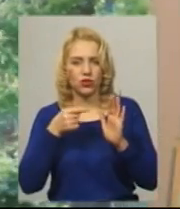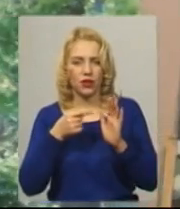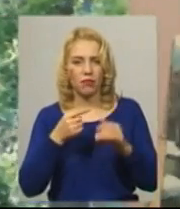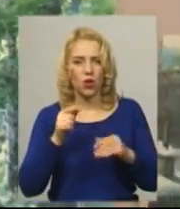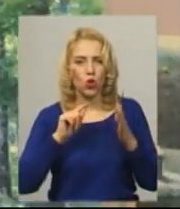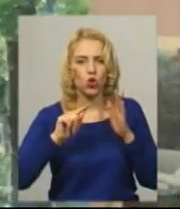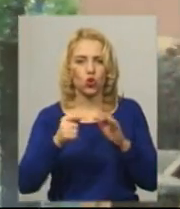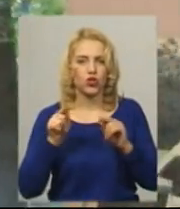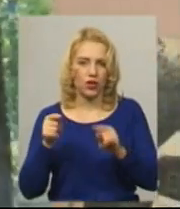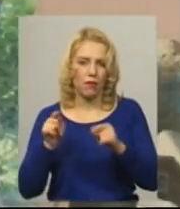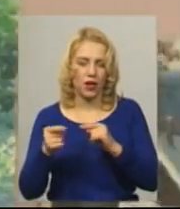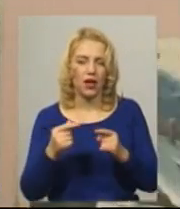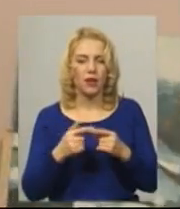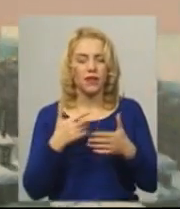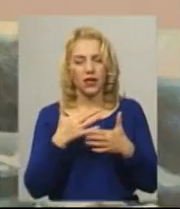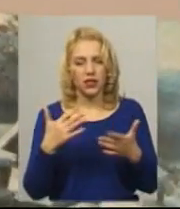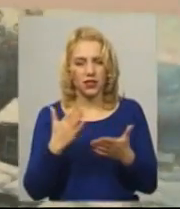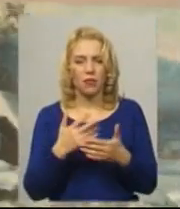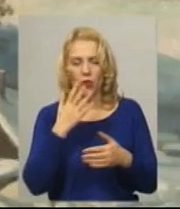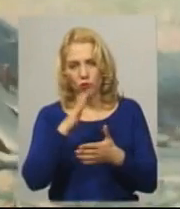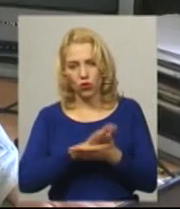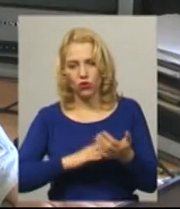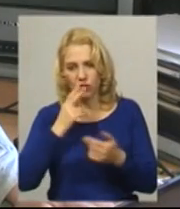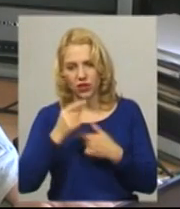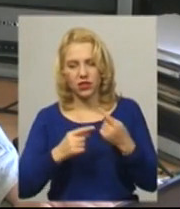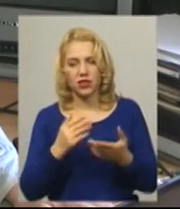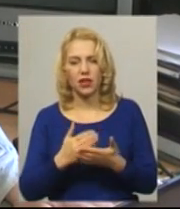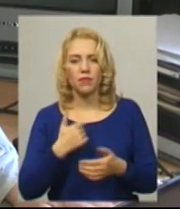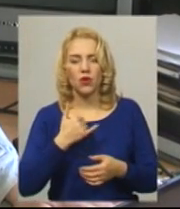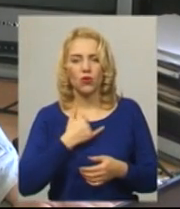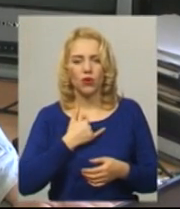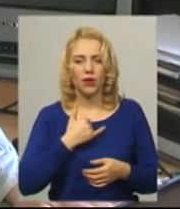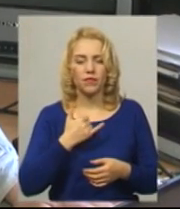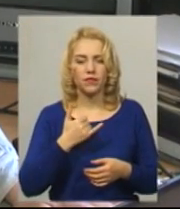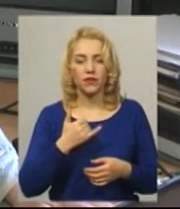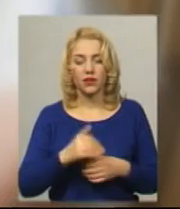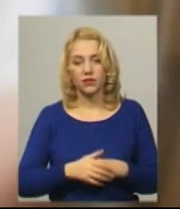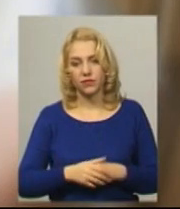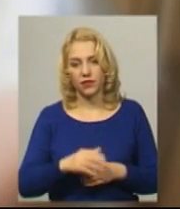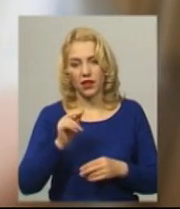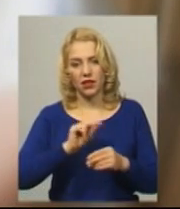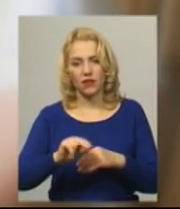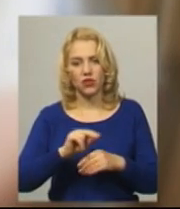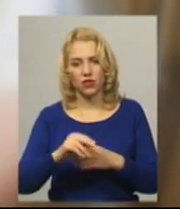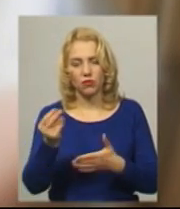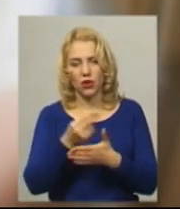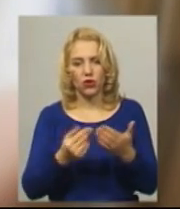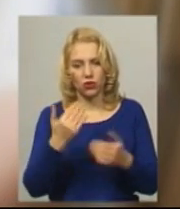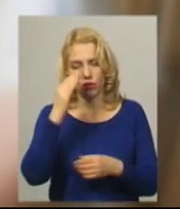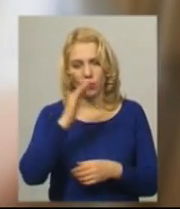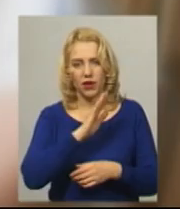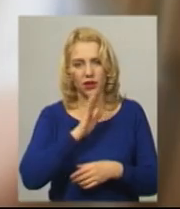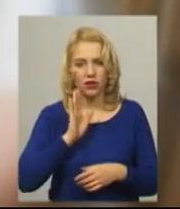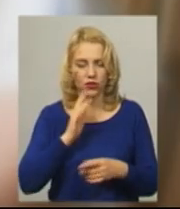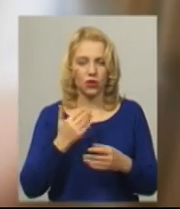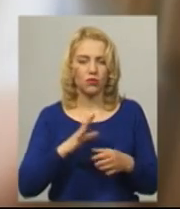багато різних і знахідок власних, і продовжень традицій, якихось є. Художник каже, прагнути більшого навчив його батько – художник Віктор Севець. Він був і